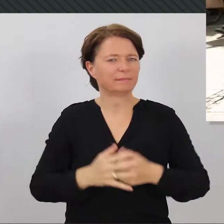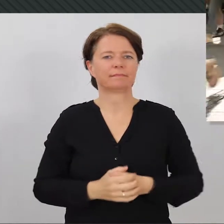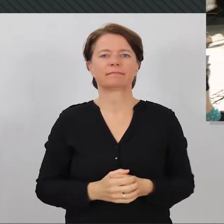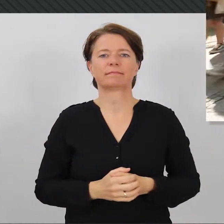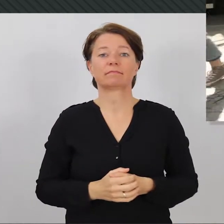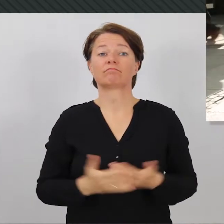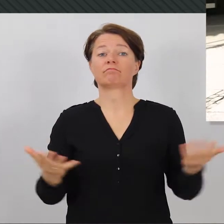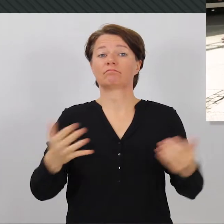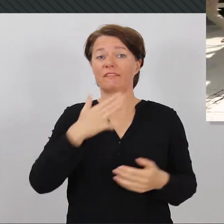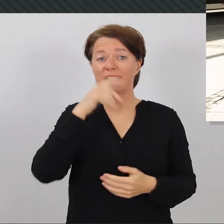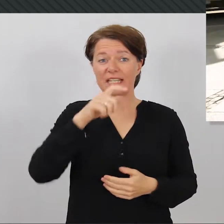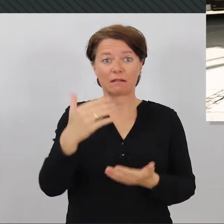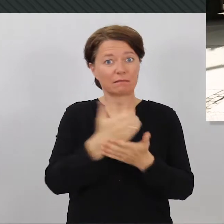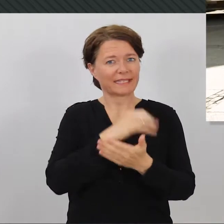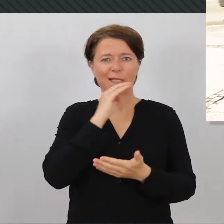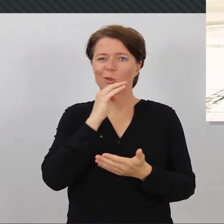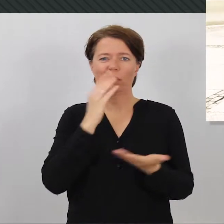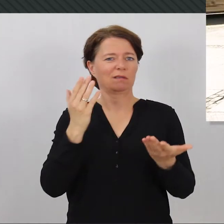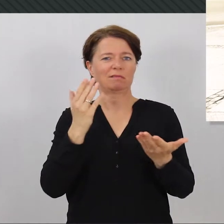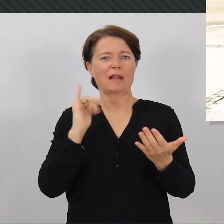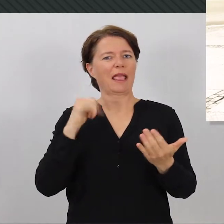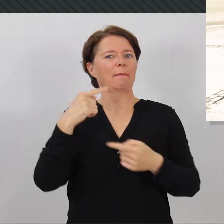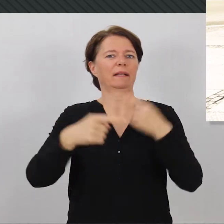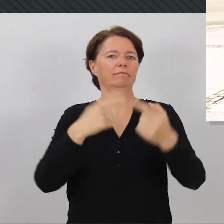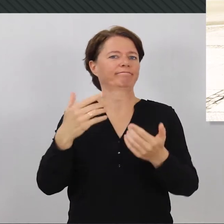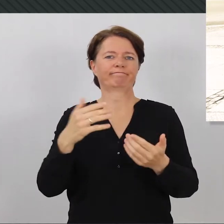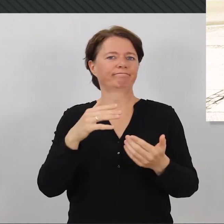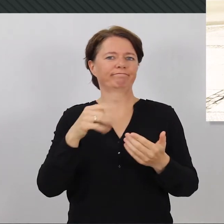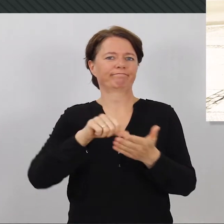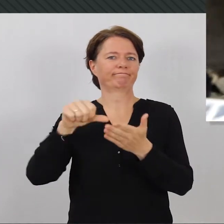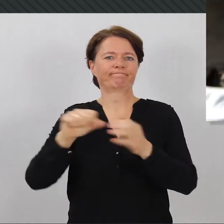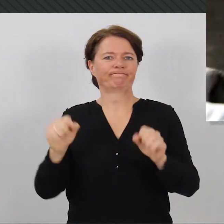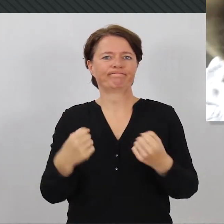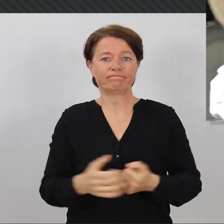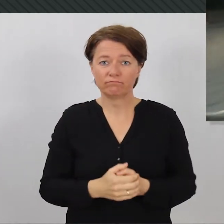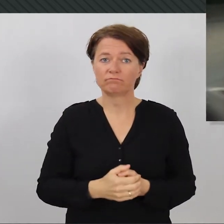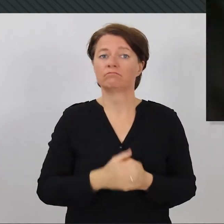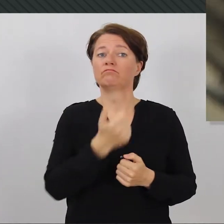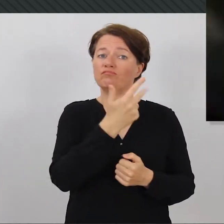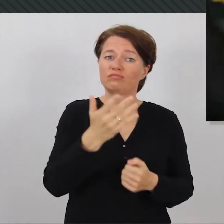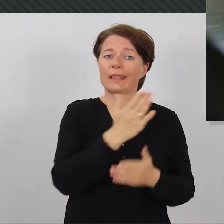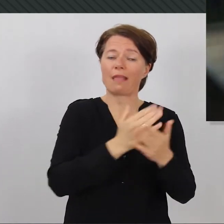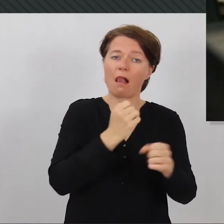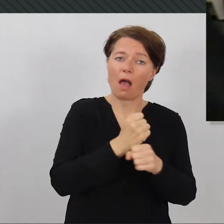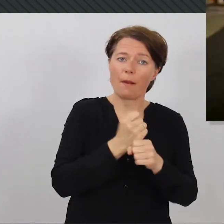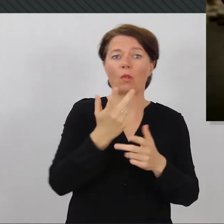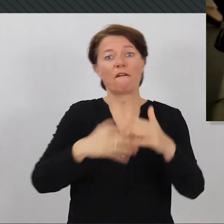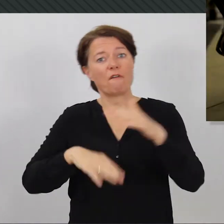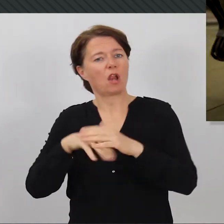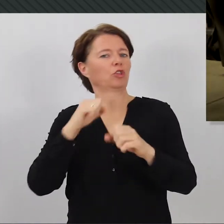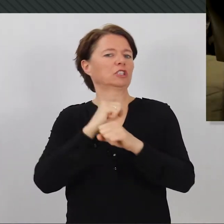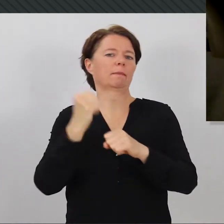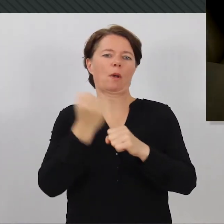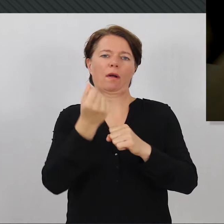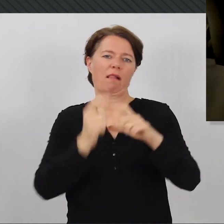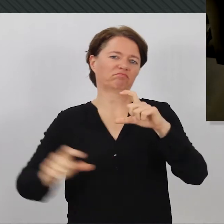verdienen einfach nicht genug Geld, um damit über die Runden zu kommen. Zwar gibt es einige, die freiwillig in Teilzeit arbeiten, aber doch gibt